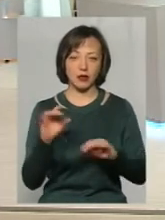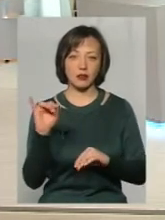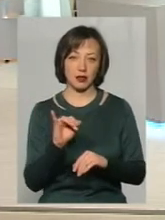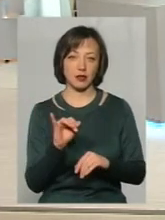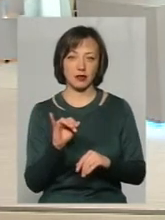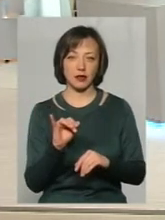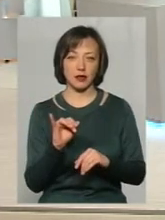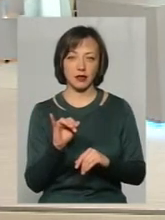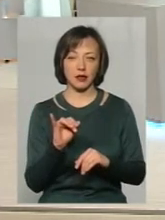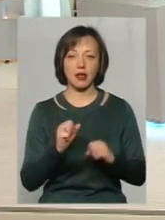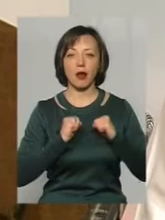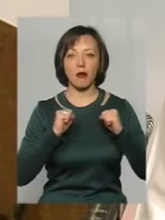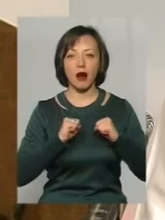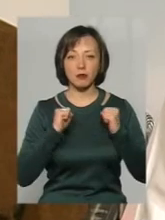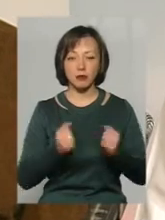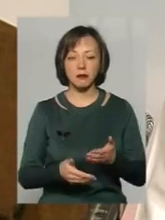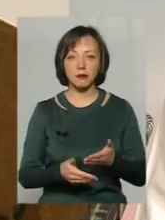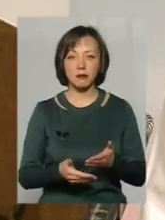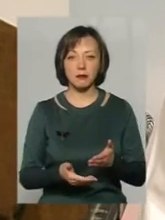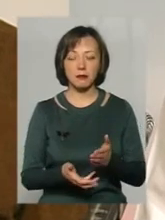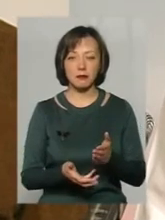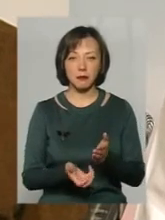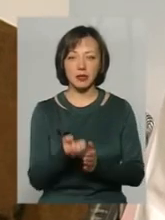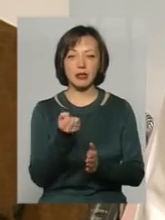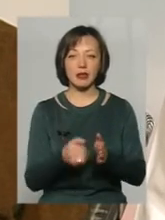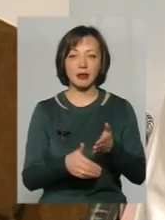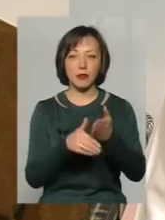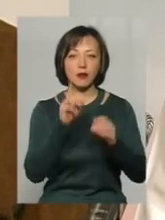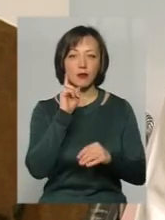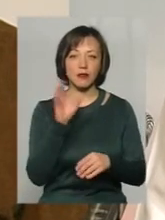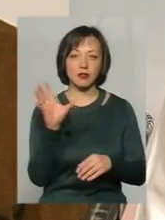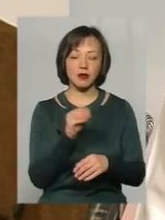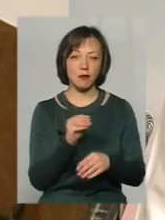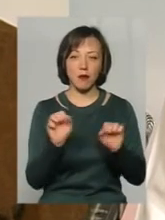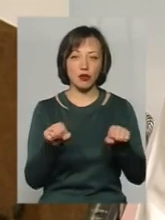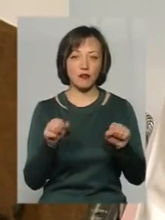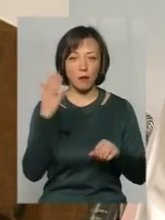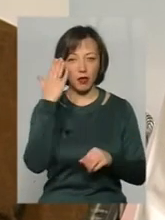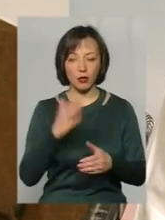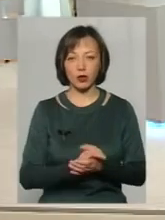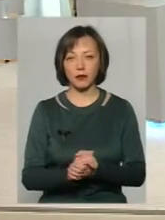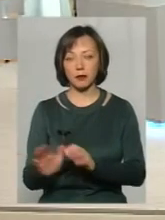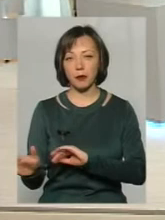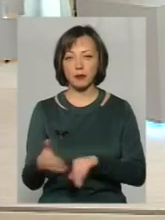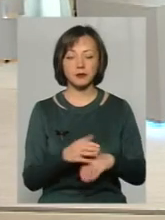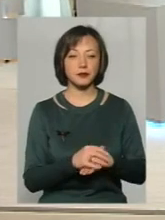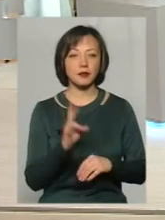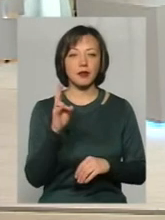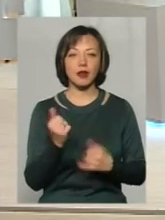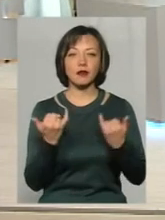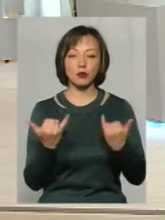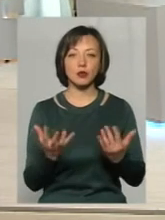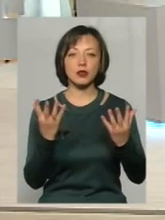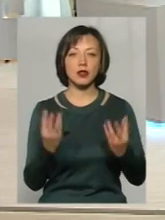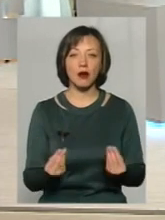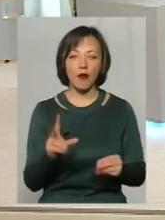намагаємося підтримувати молодь всіма доступними. Дякую, пан Олексій. На сьогоднішній день, зважаючи